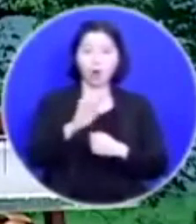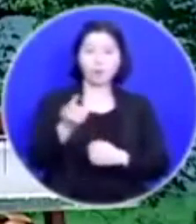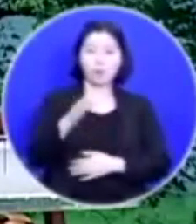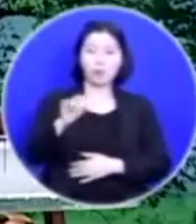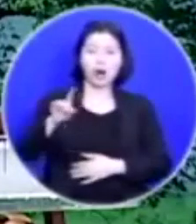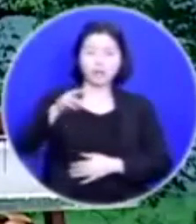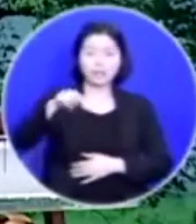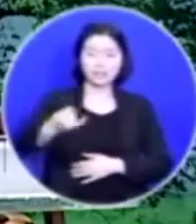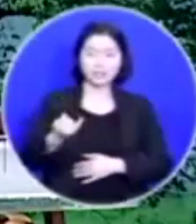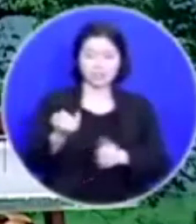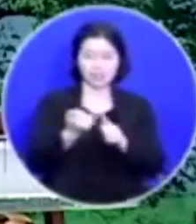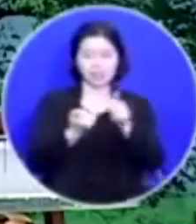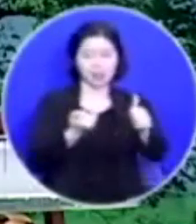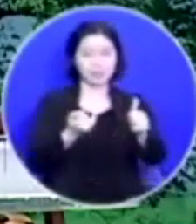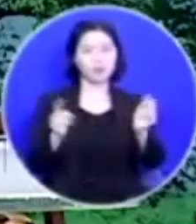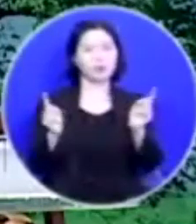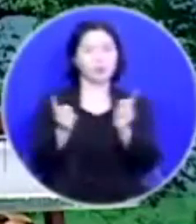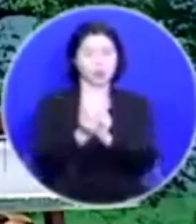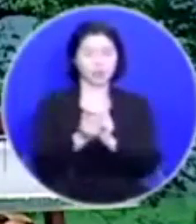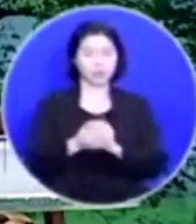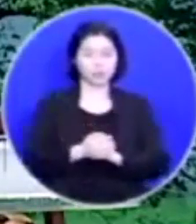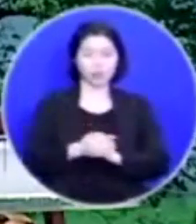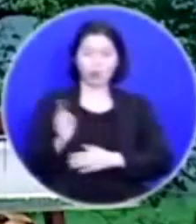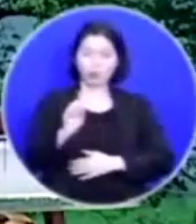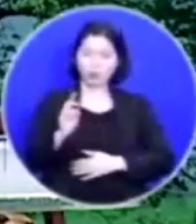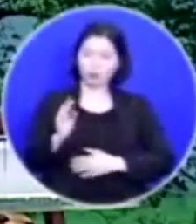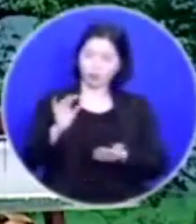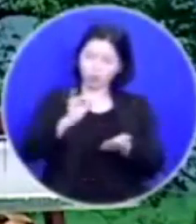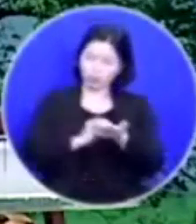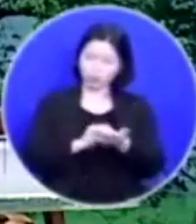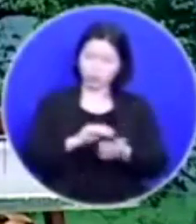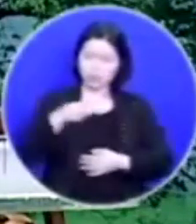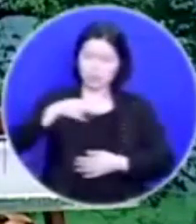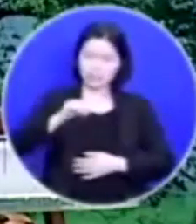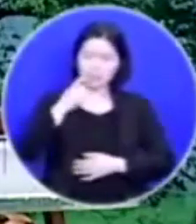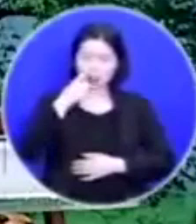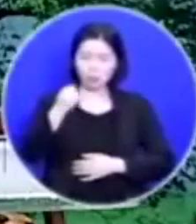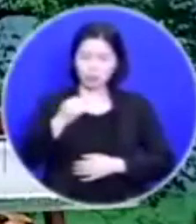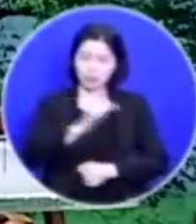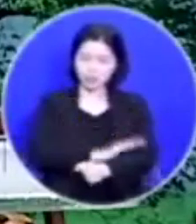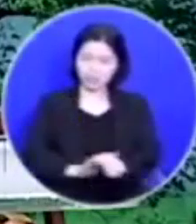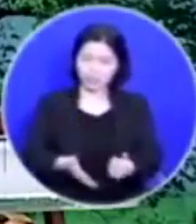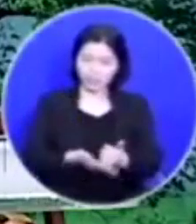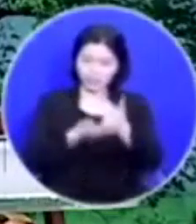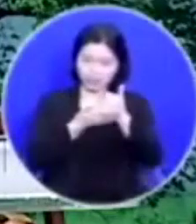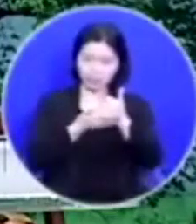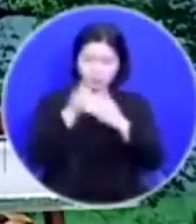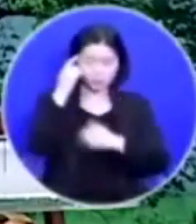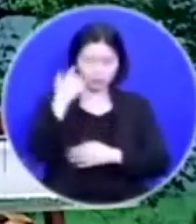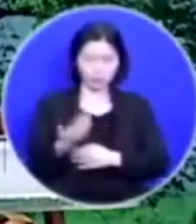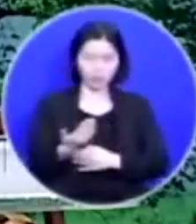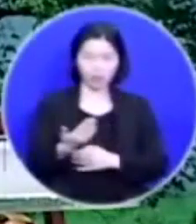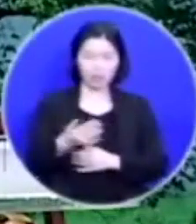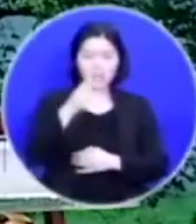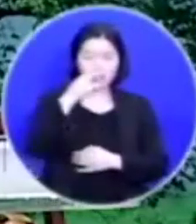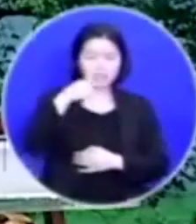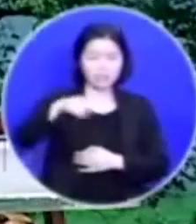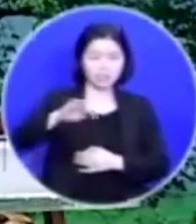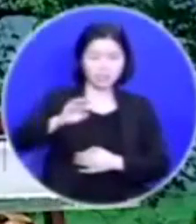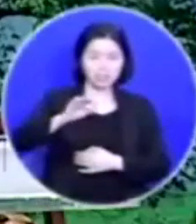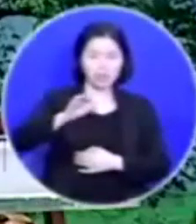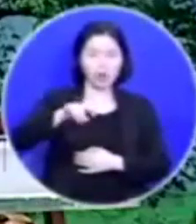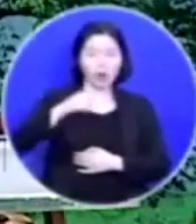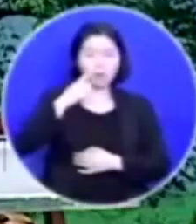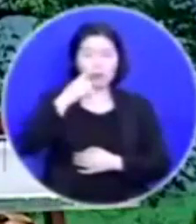그런데 어떻게 루시 그 시어머니를 그렇게 잘 섬겼을까요? 시어머니 나오미가 그렇게 좋은